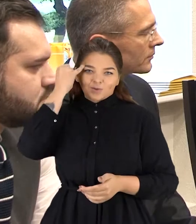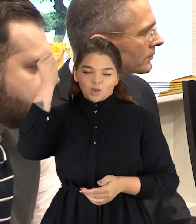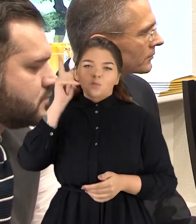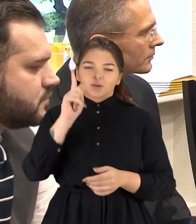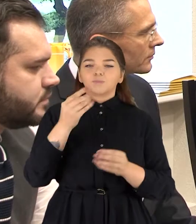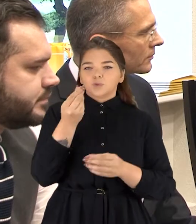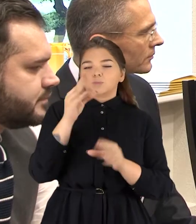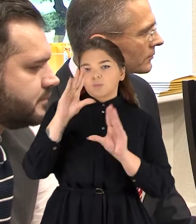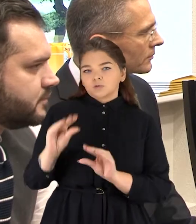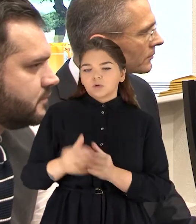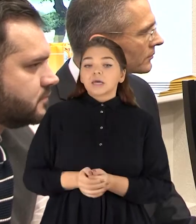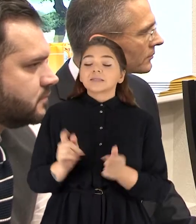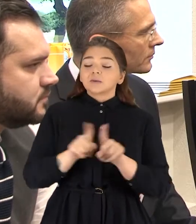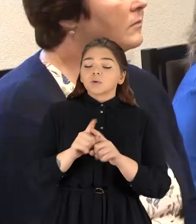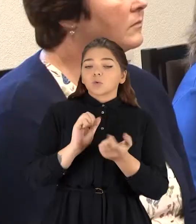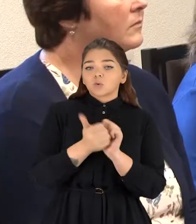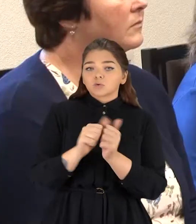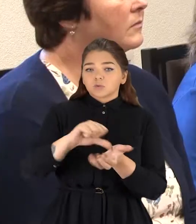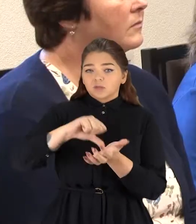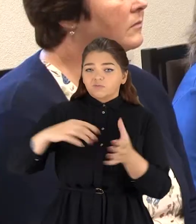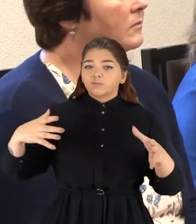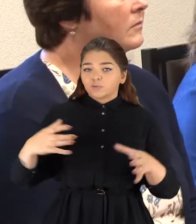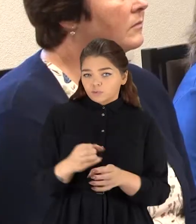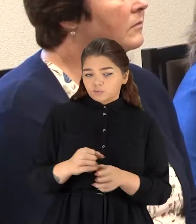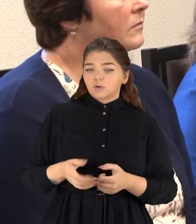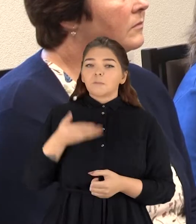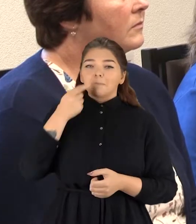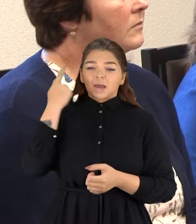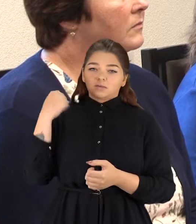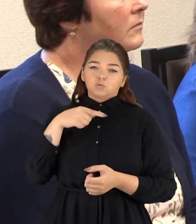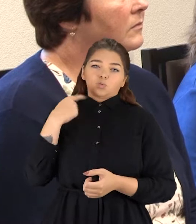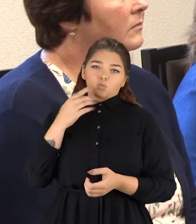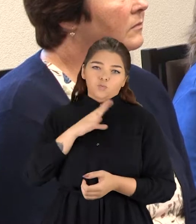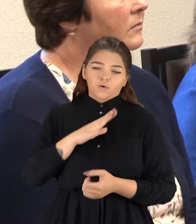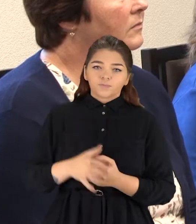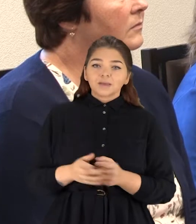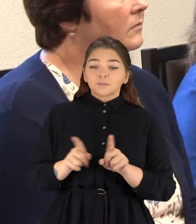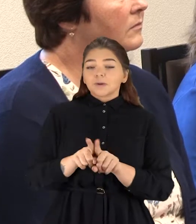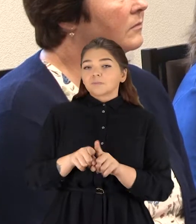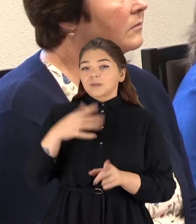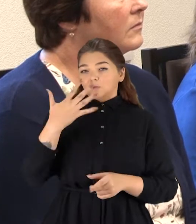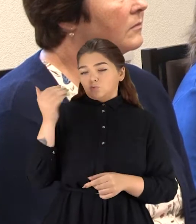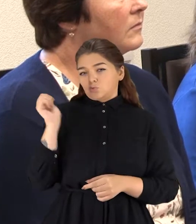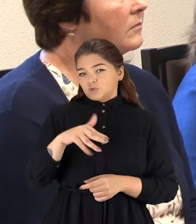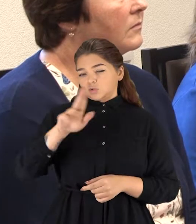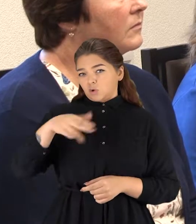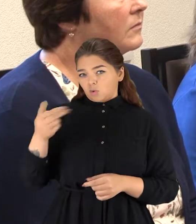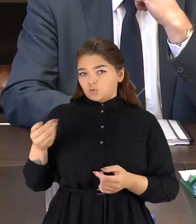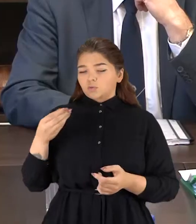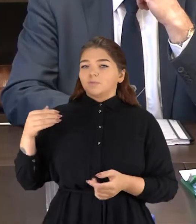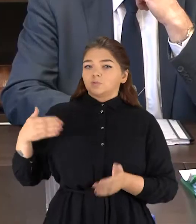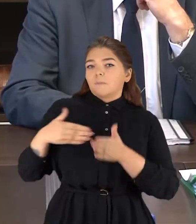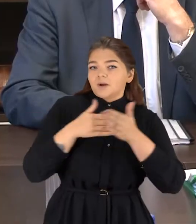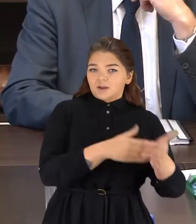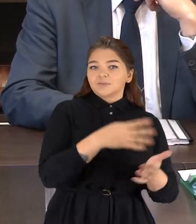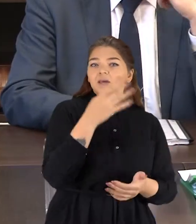sumą. Tačiau konkurso dalyvių šiemet buvo mažiai nei pernai. Nepais Antonus prestai iki 2000 eurų sumą paremti šešis verslininkus,